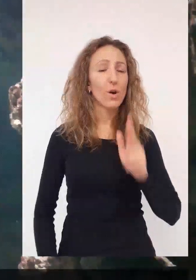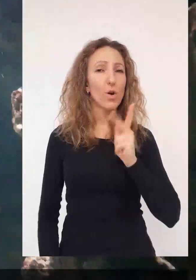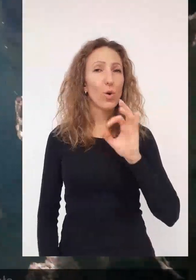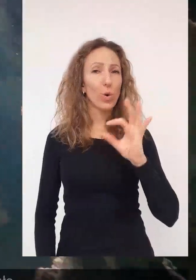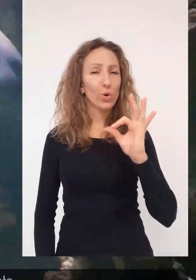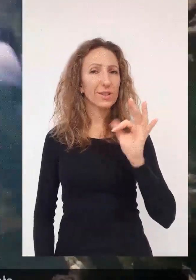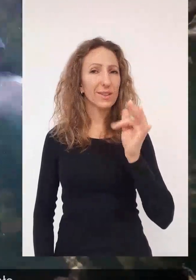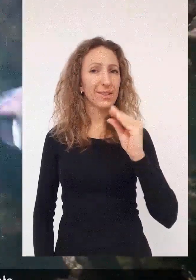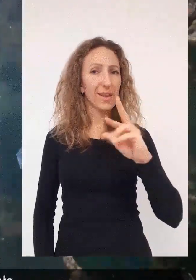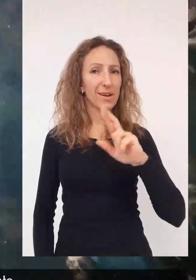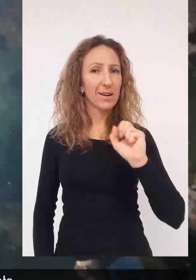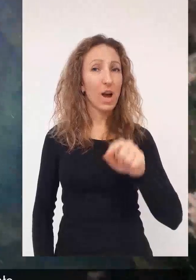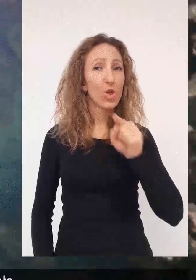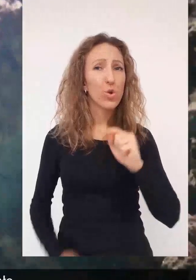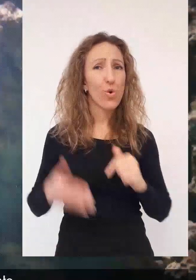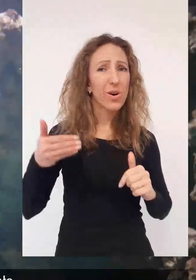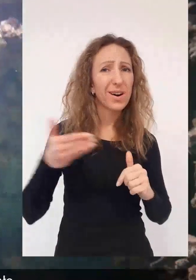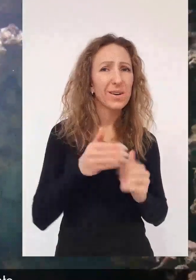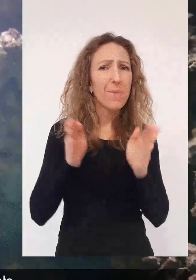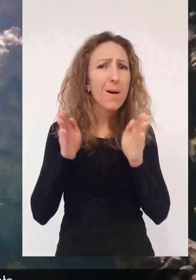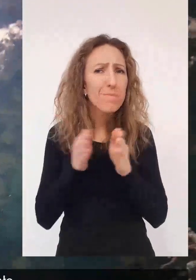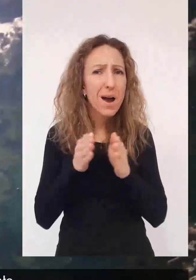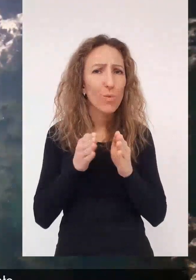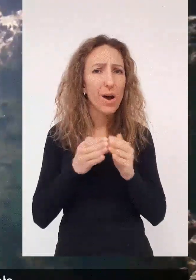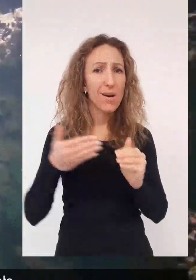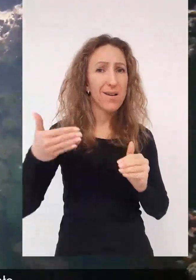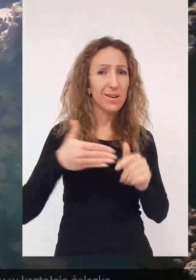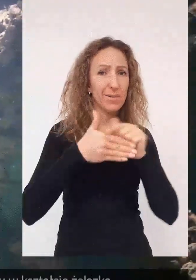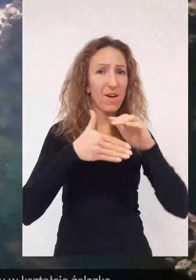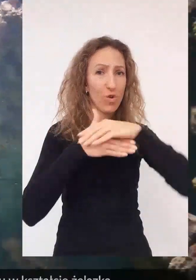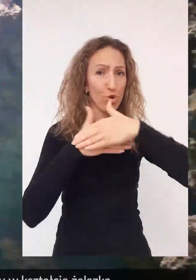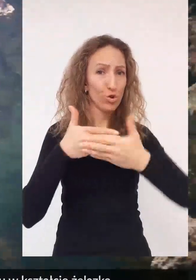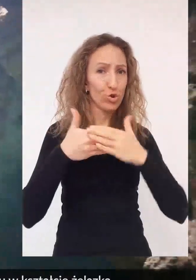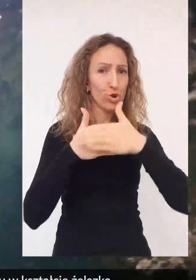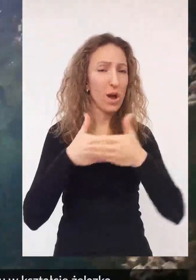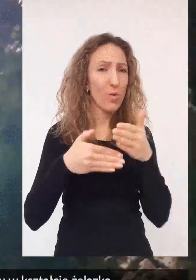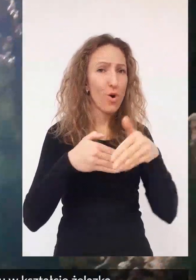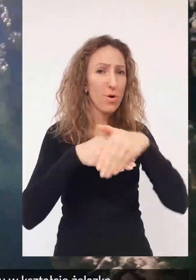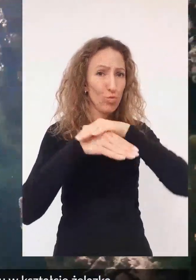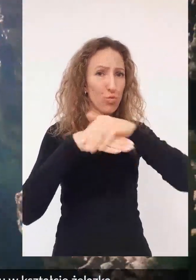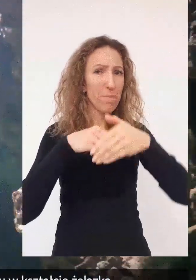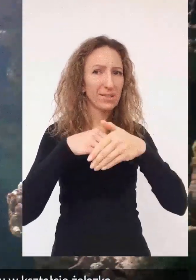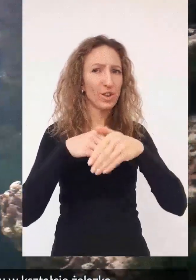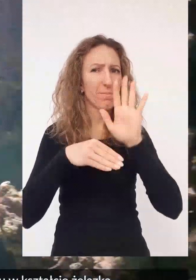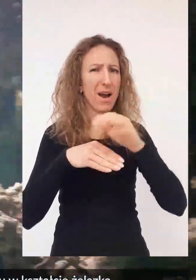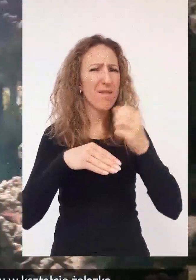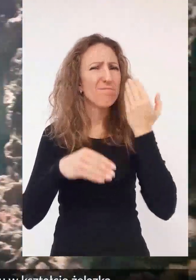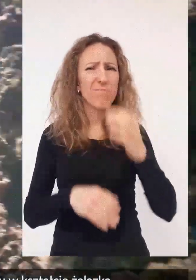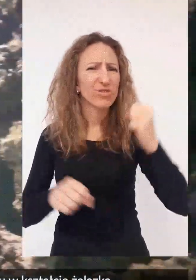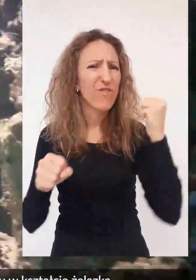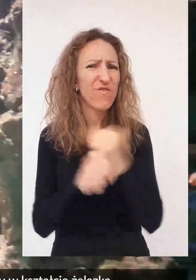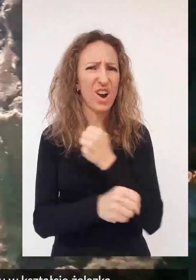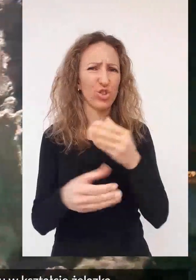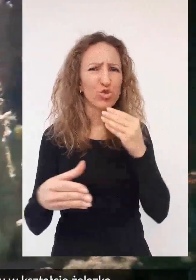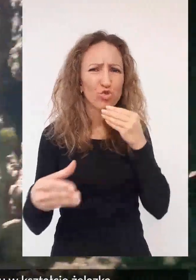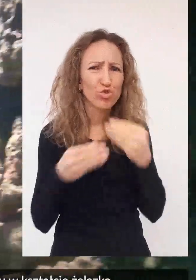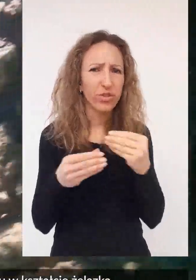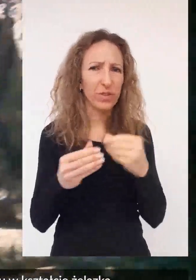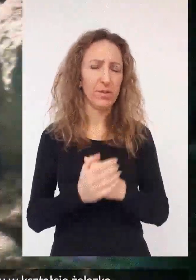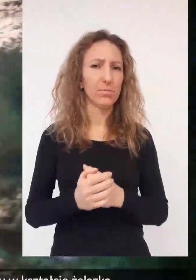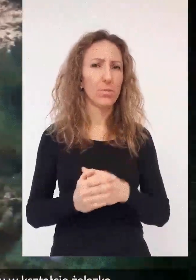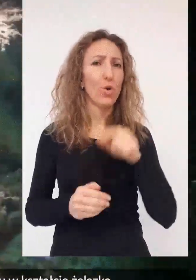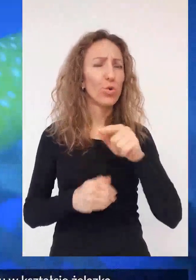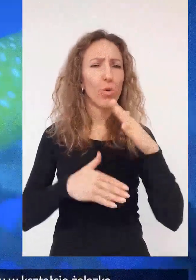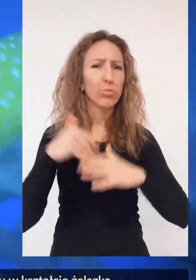Kostera to niewielka ryba, której ciało schowane jest w bardzo twardym i sztywnym pancerzu w